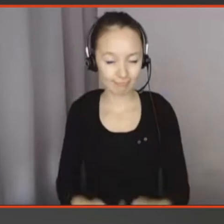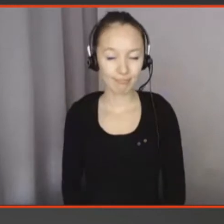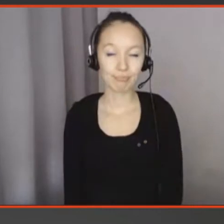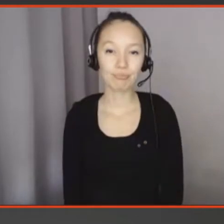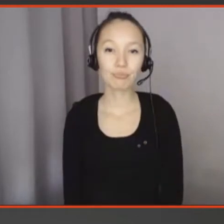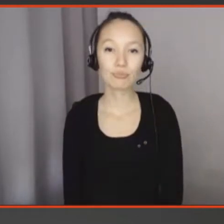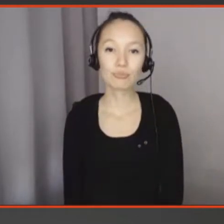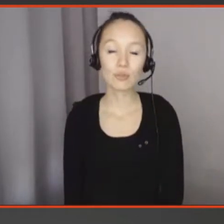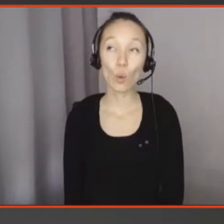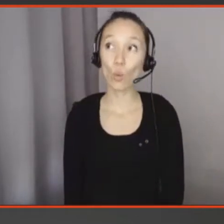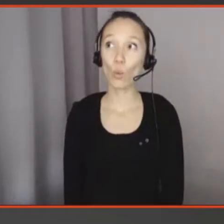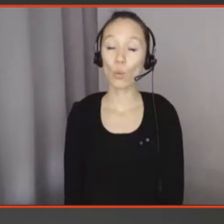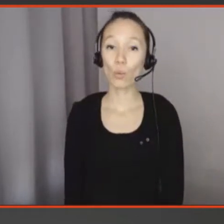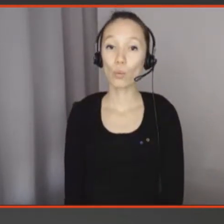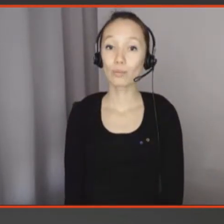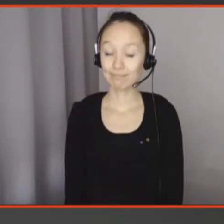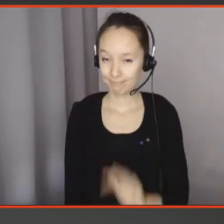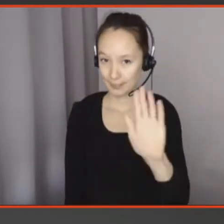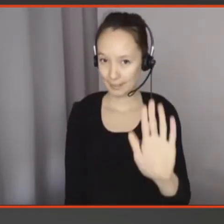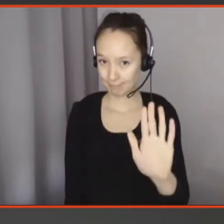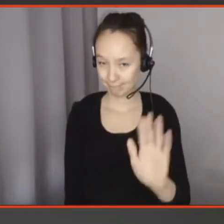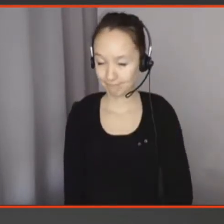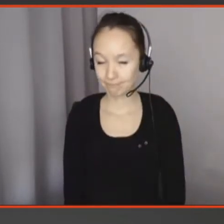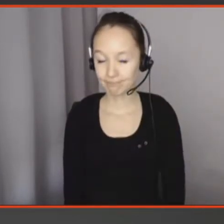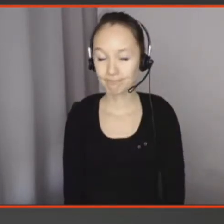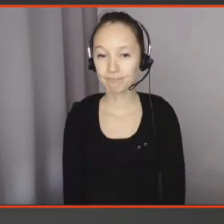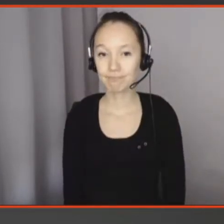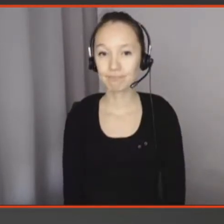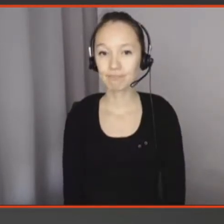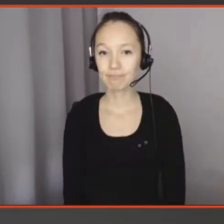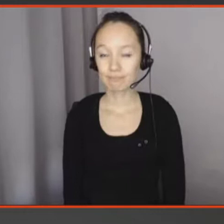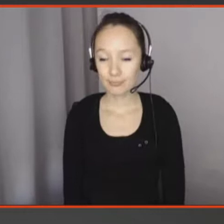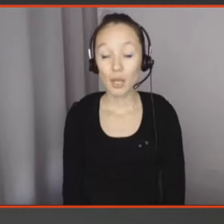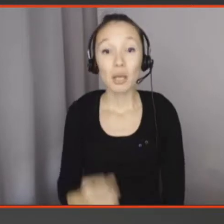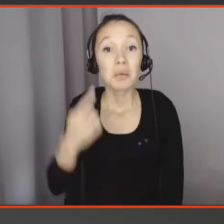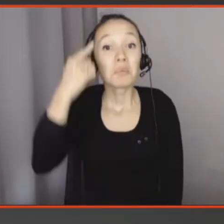Oh ! Attendez ! Il paraît que les humains aiment la musique.